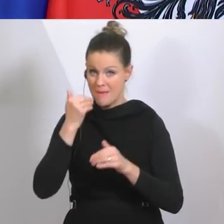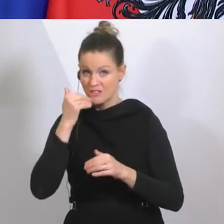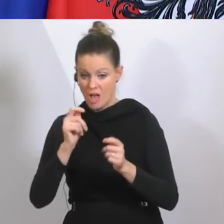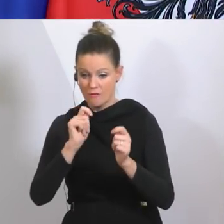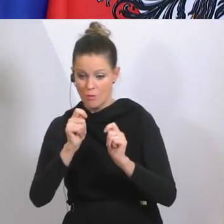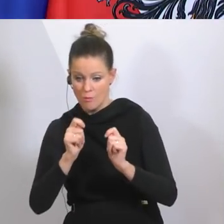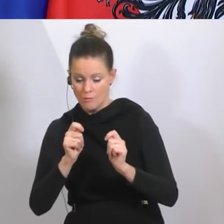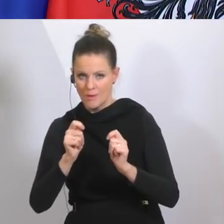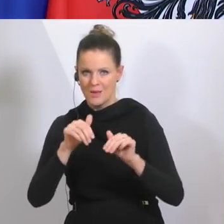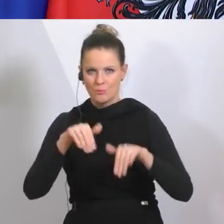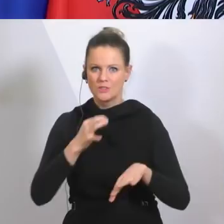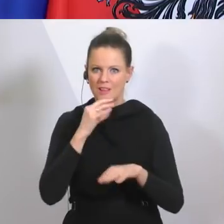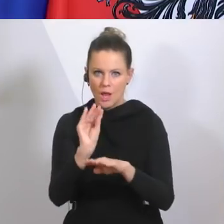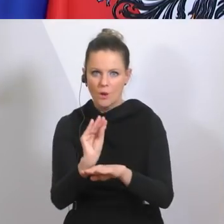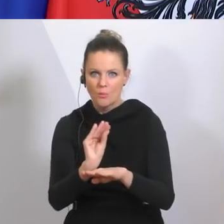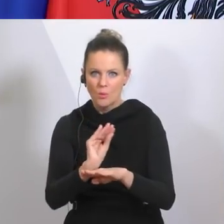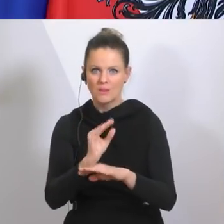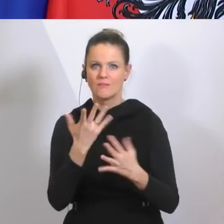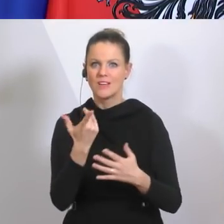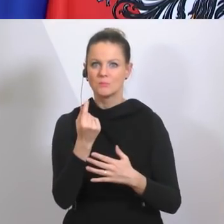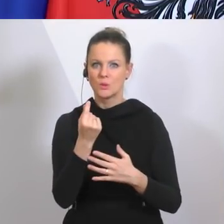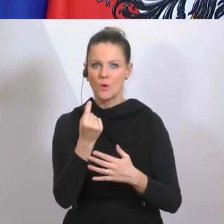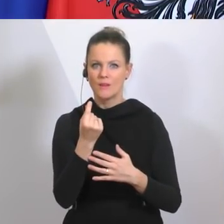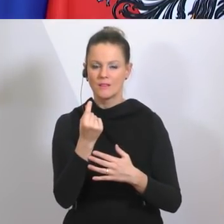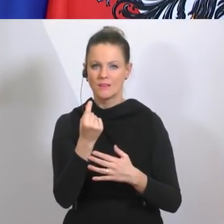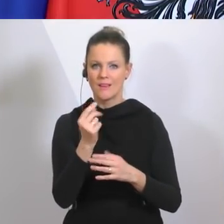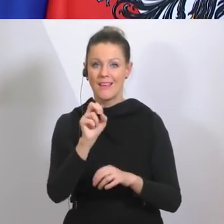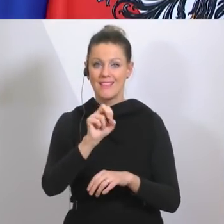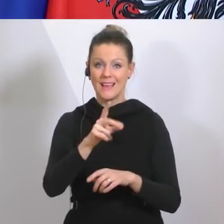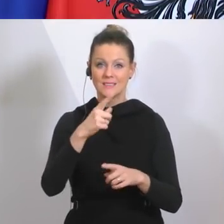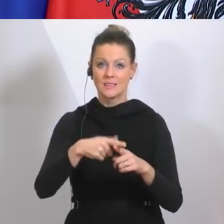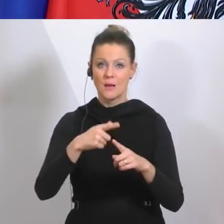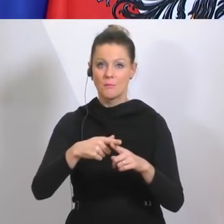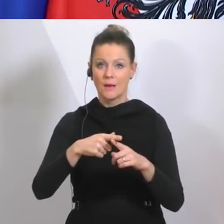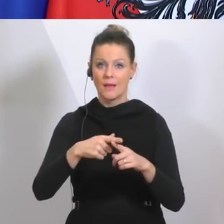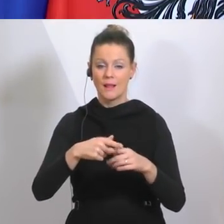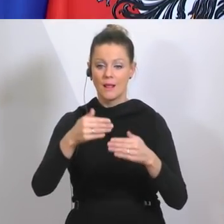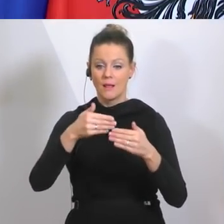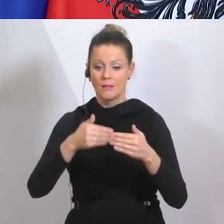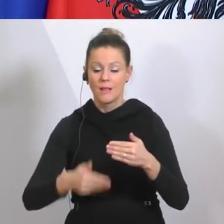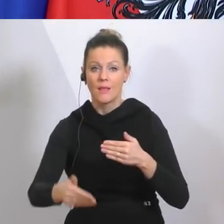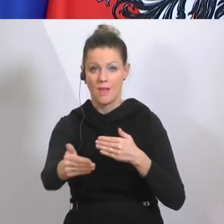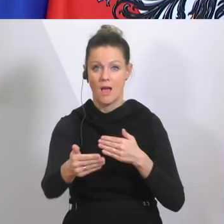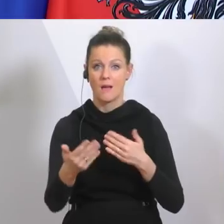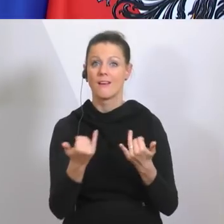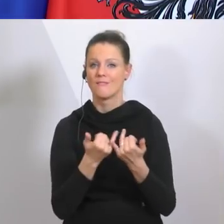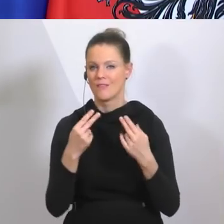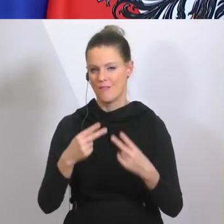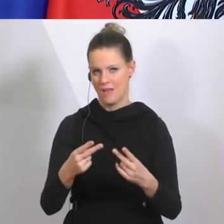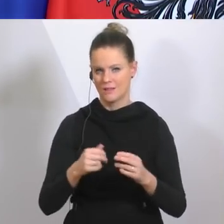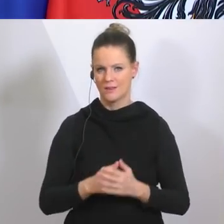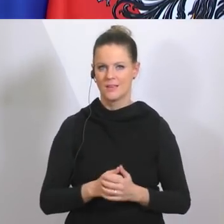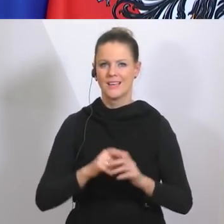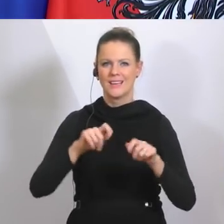sehr genau beobachten, was das bedeutet für die Phase nach dem 13. April. Und jetzt komme ich zum dritten Punkt. Wir haben eine